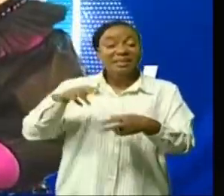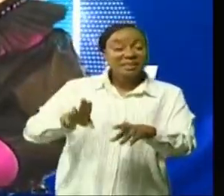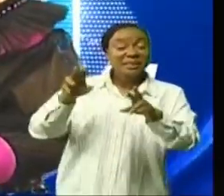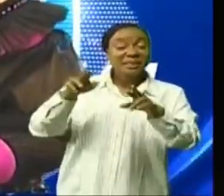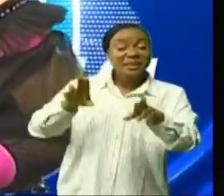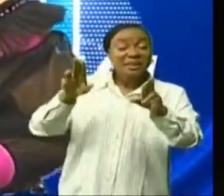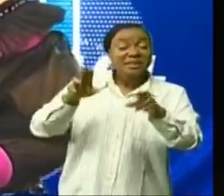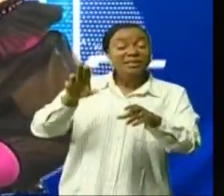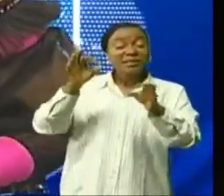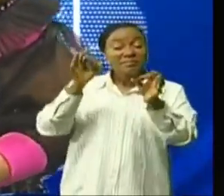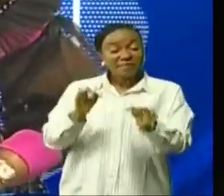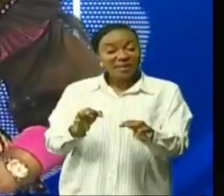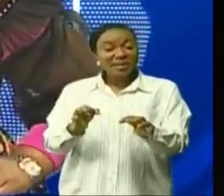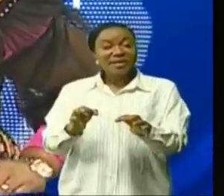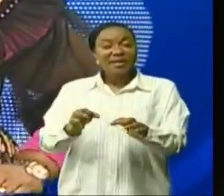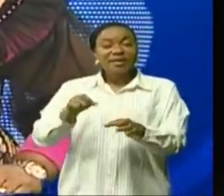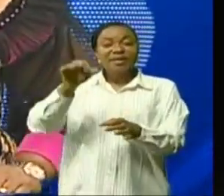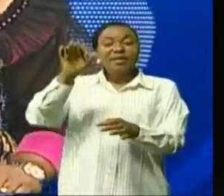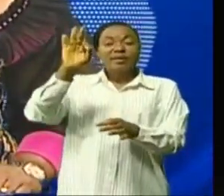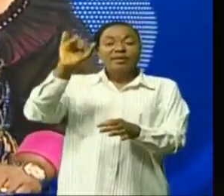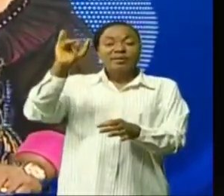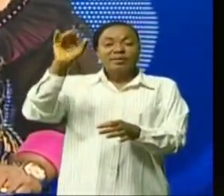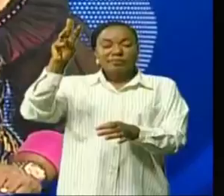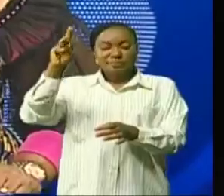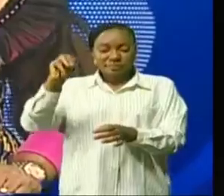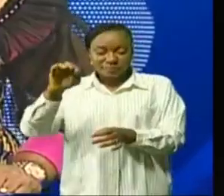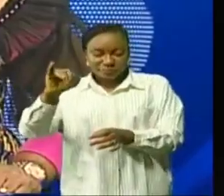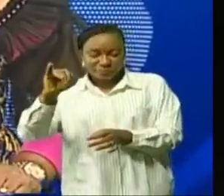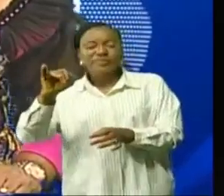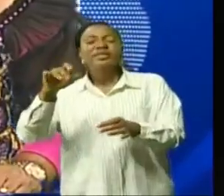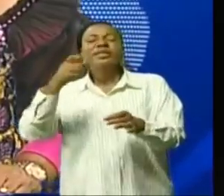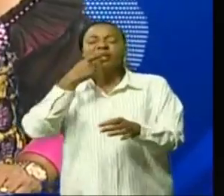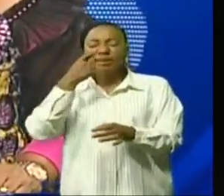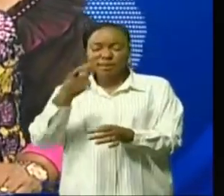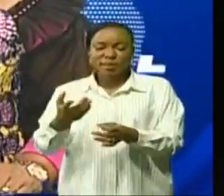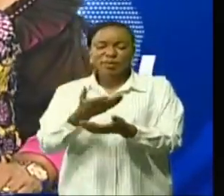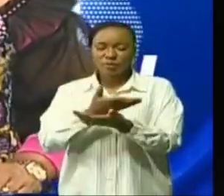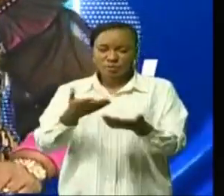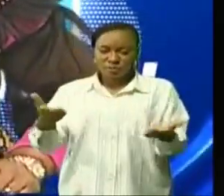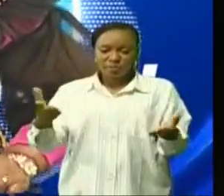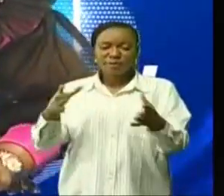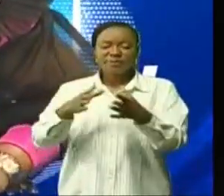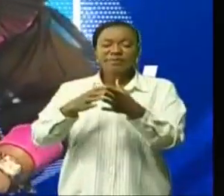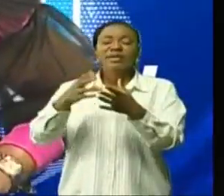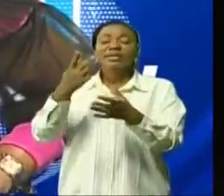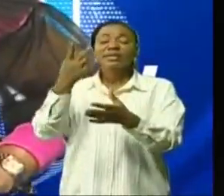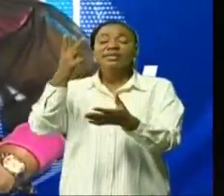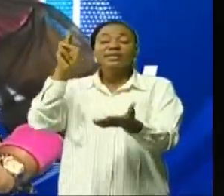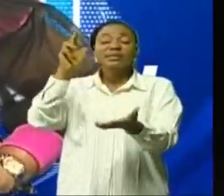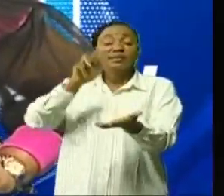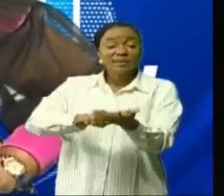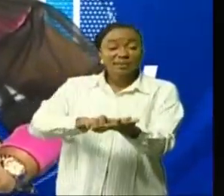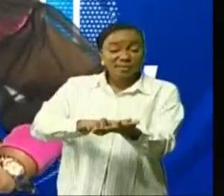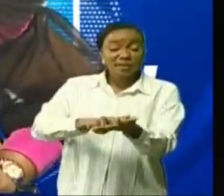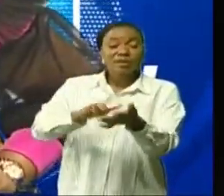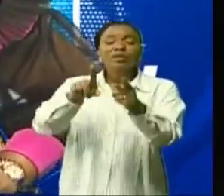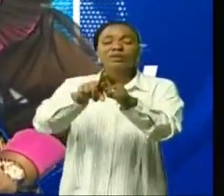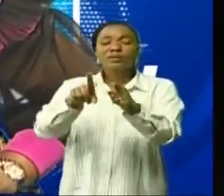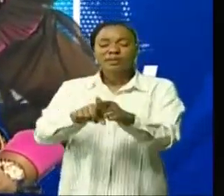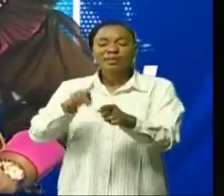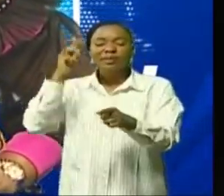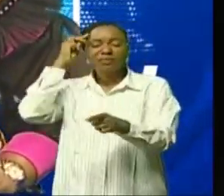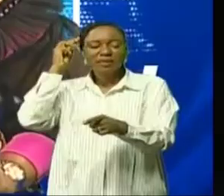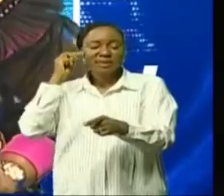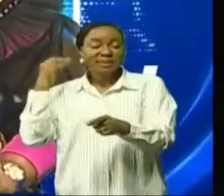sur les grands principes raison de la signature de la deuxième revue avec le PEC 2, les ministres d'État du budget, les